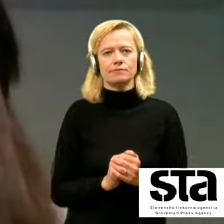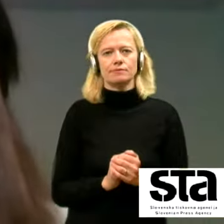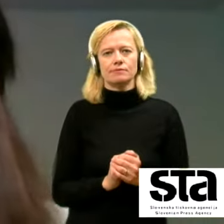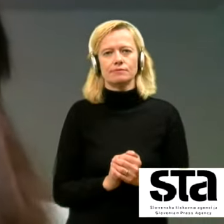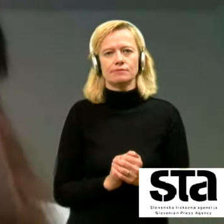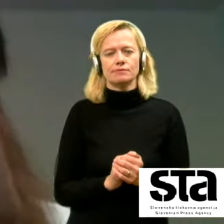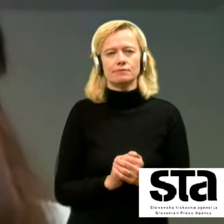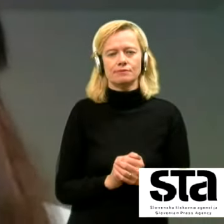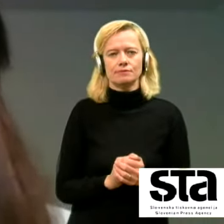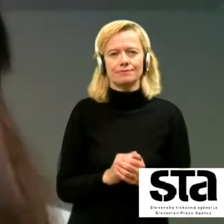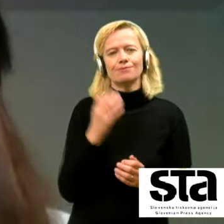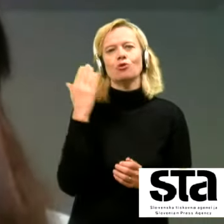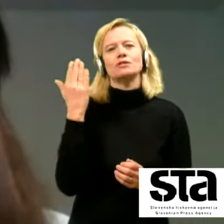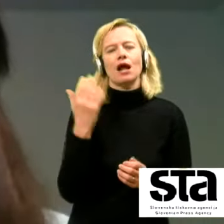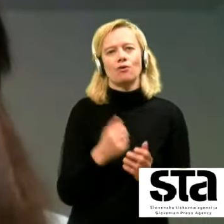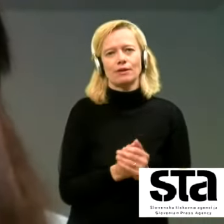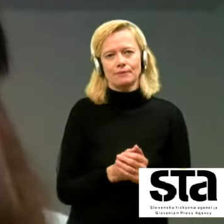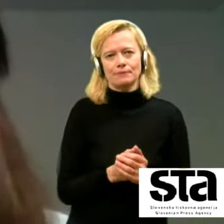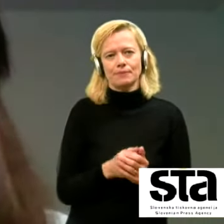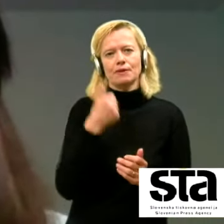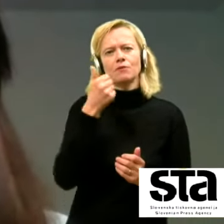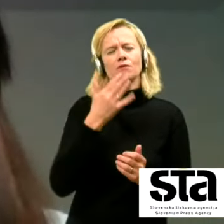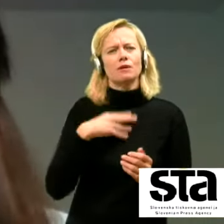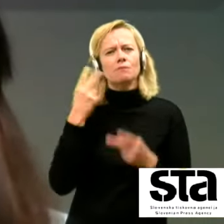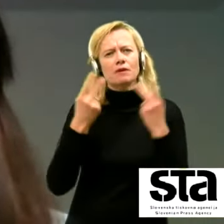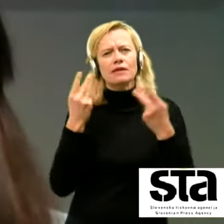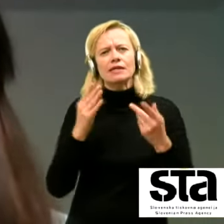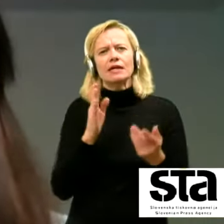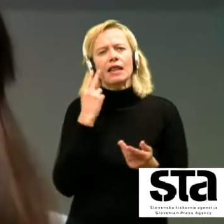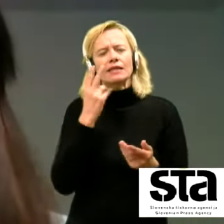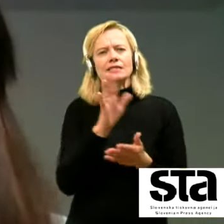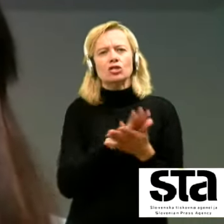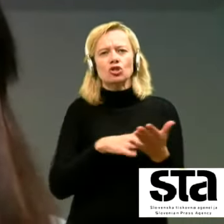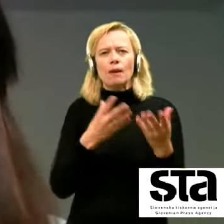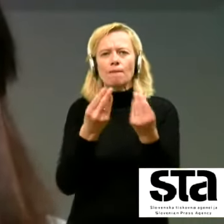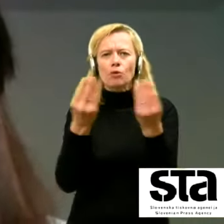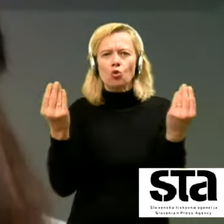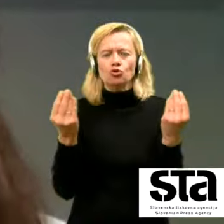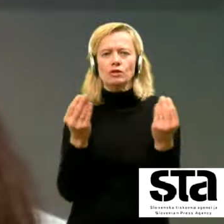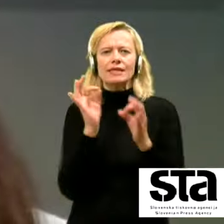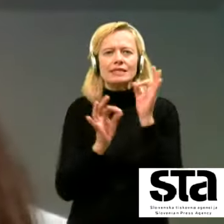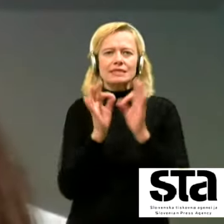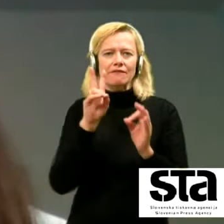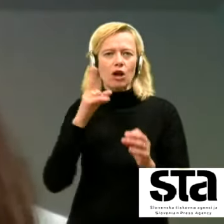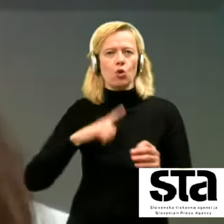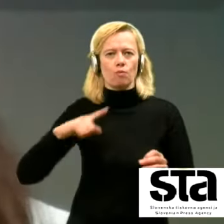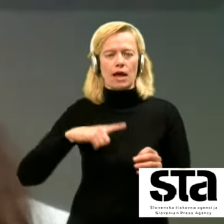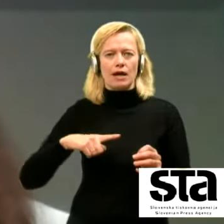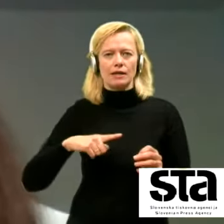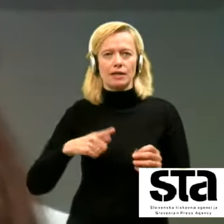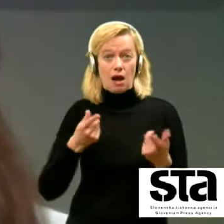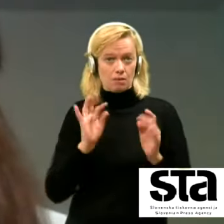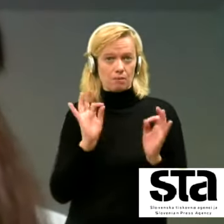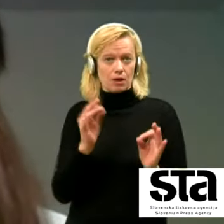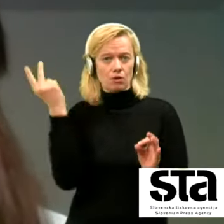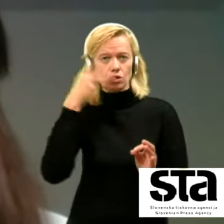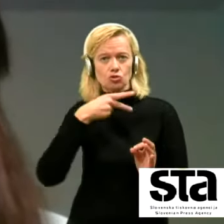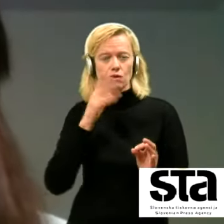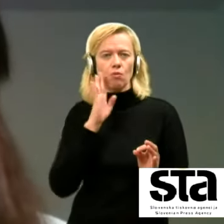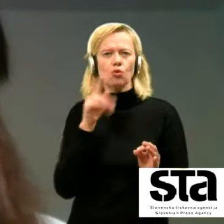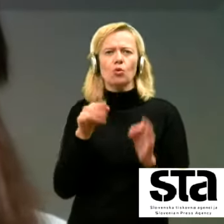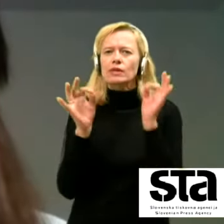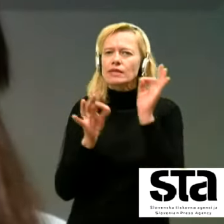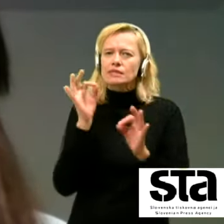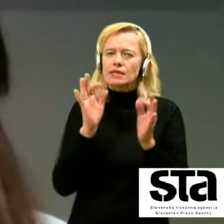Pozdravljeni. Najprej bi preverila, glede začetka množičnega testiranja v Ljubljani, ali smo prav razumeli, da se bo to